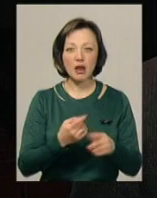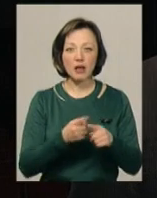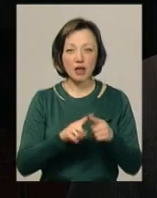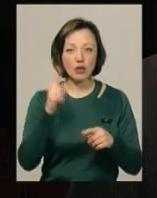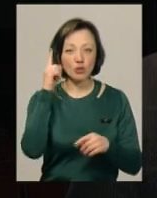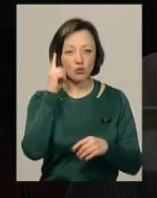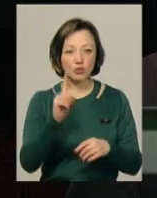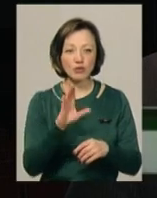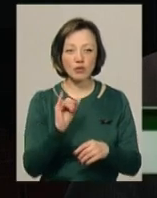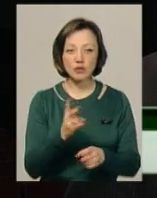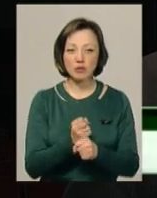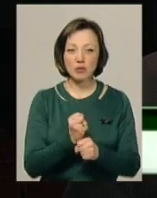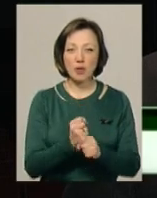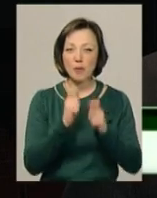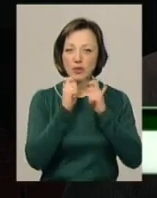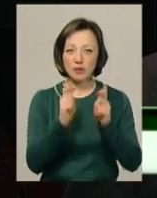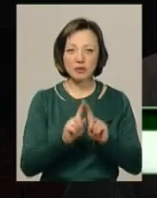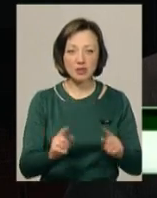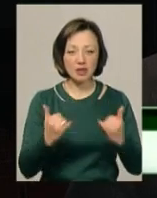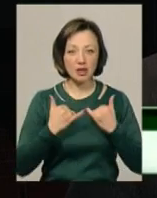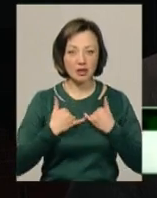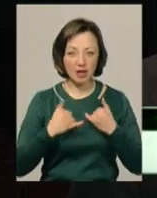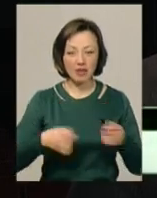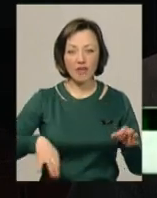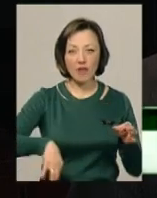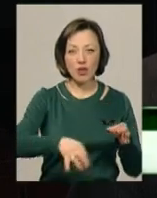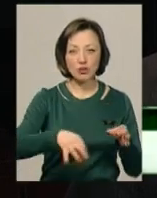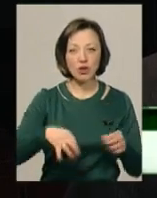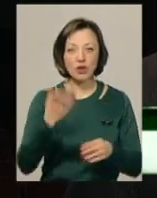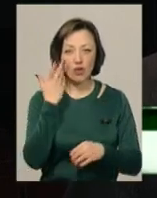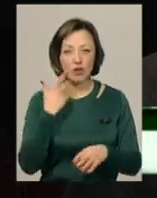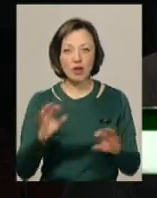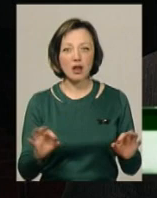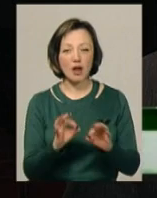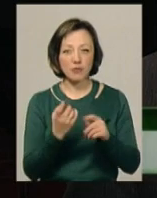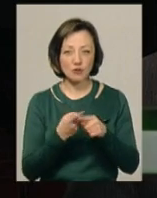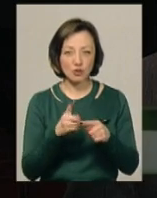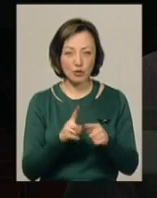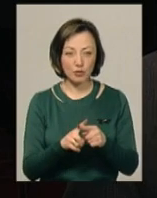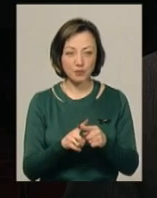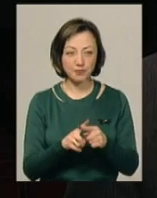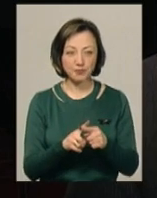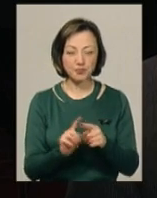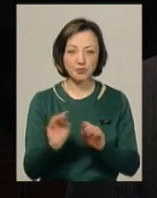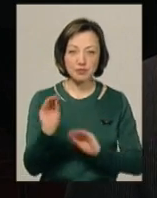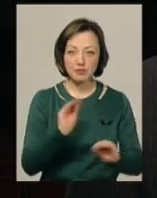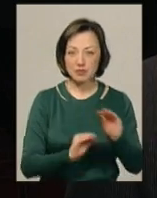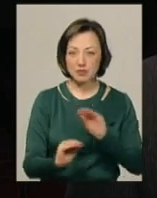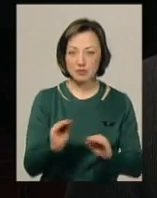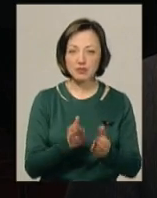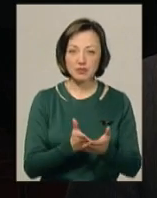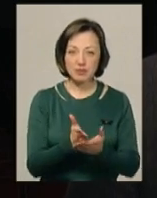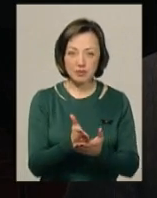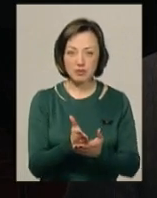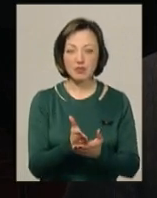Михайлович зробив незвичайний подарунок і для нас віолончелістів, коли ми граємо саме в цьому, в аранжуванні, в цій версії